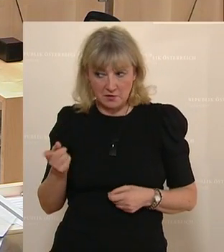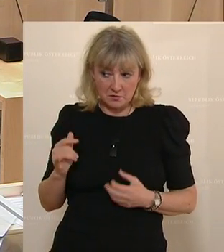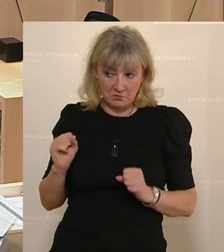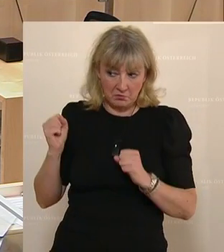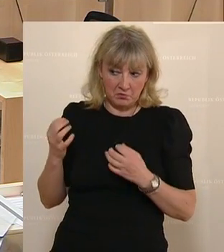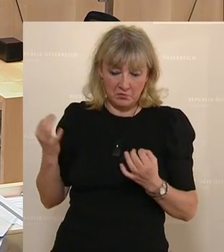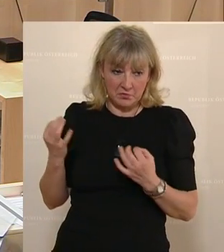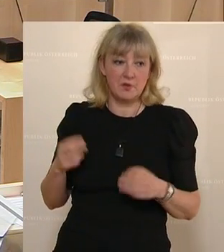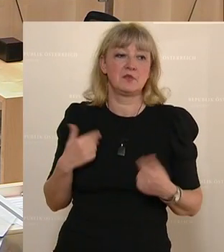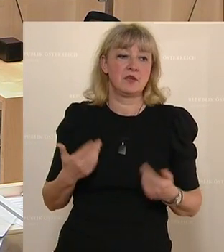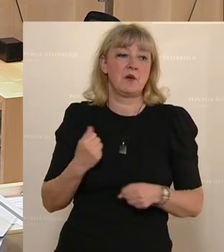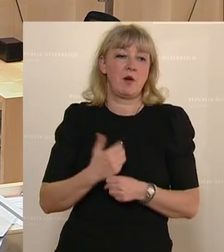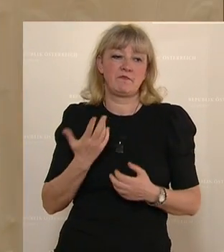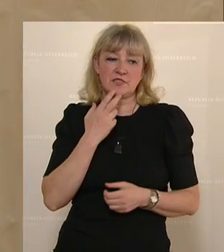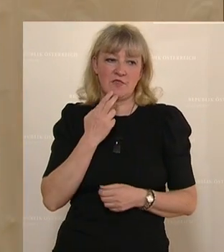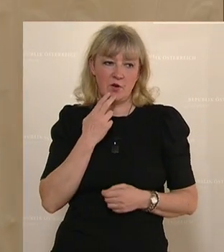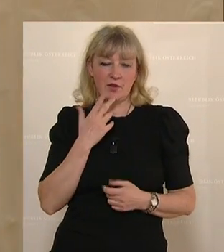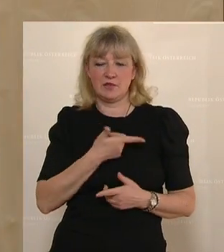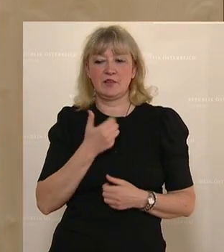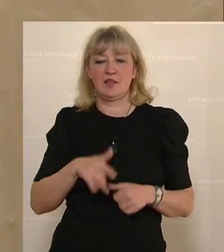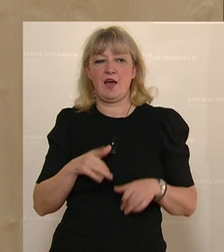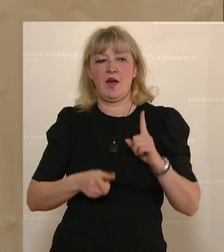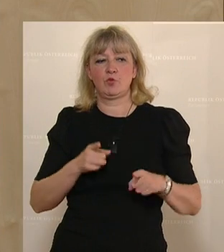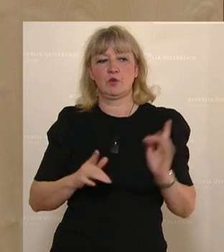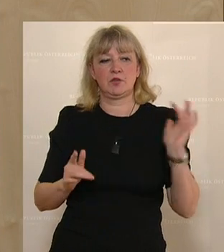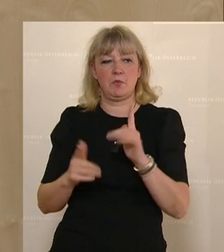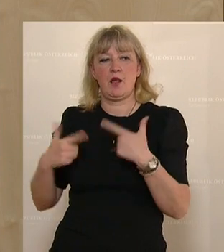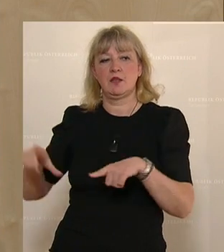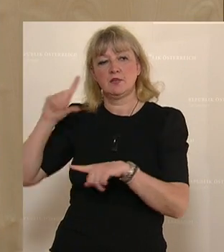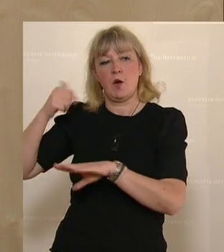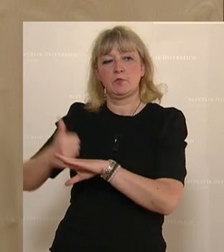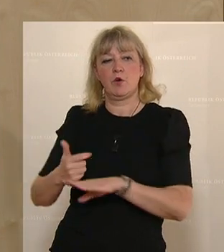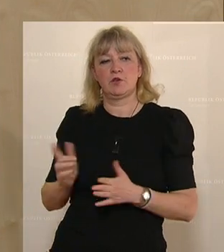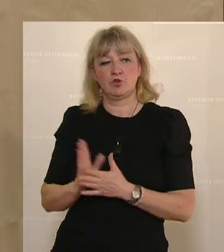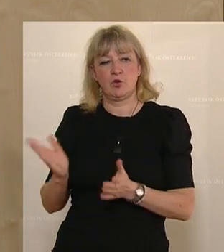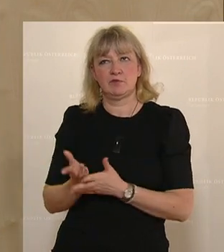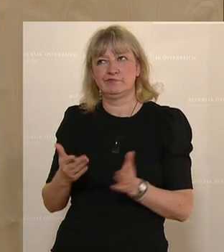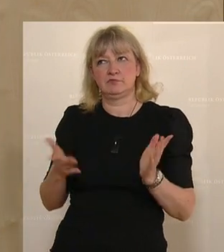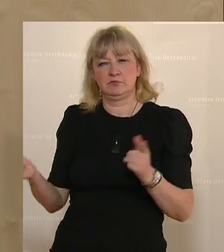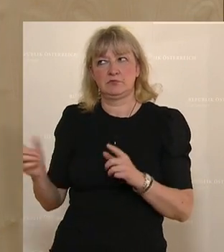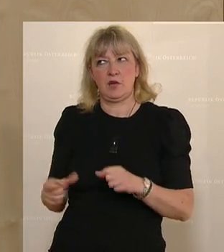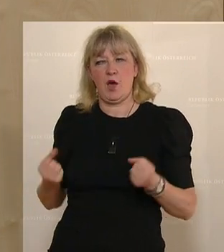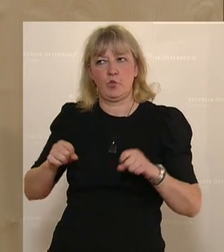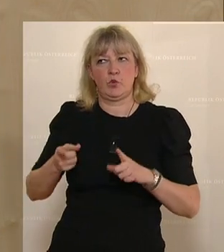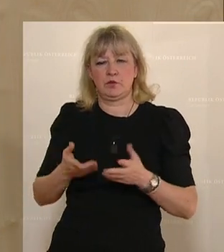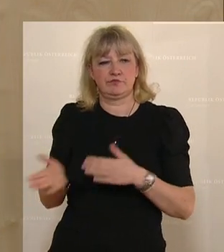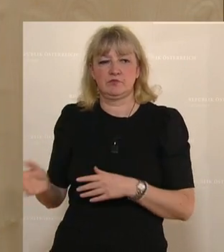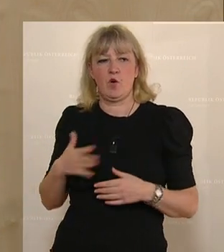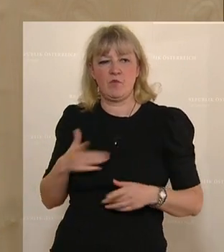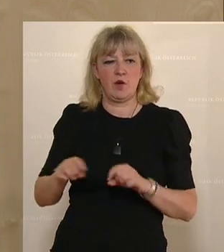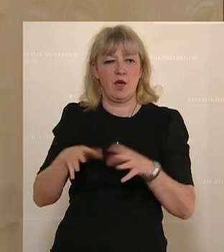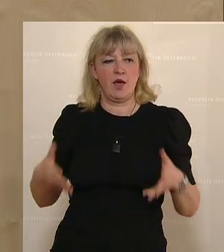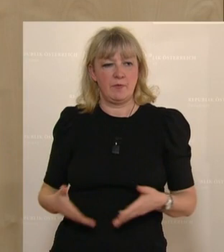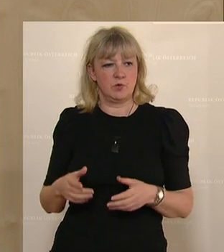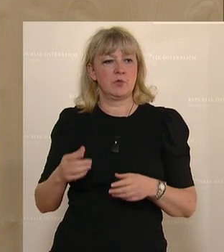reagiert nicht. Und daher machen Sie, was Sie wollen. Sie haben Ihre Autorität gegenüber den Landeshauptleuten komplett verspielt, obwohl Sie nach Epidemiegesetz ein